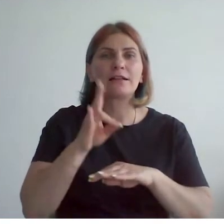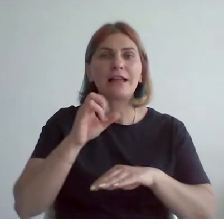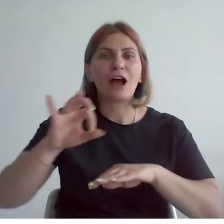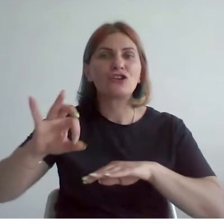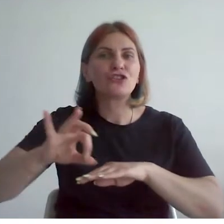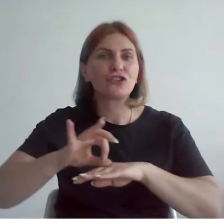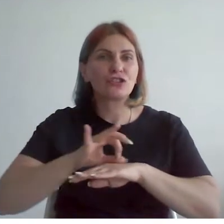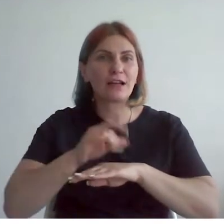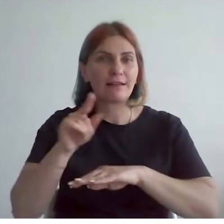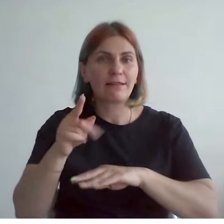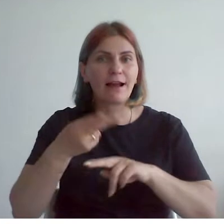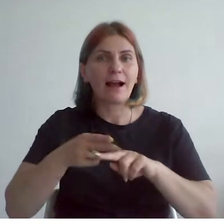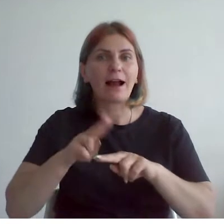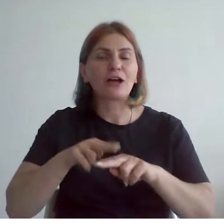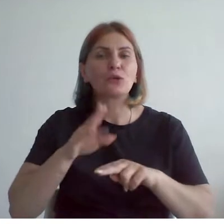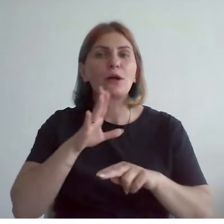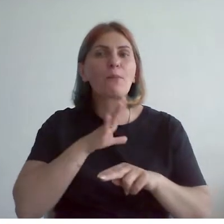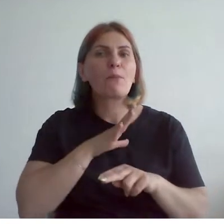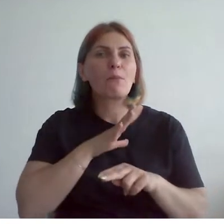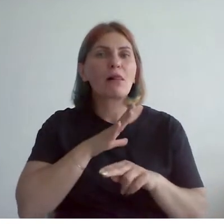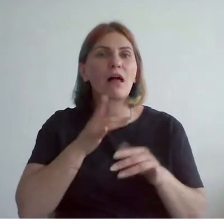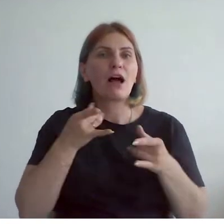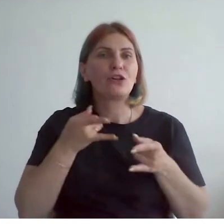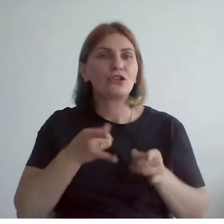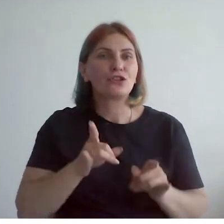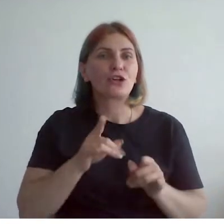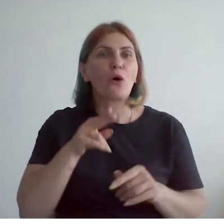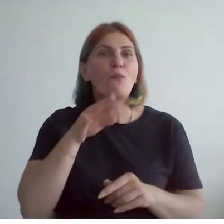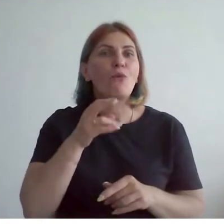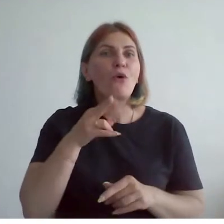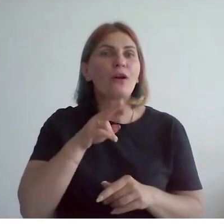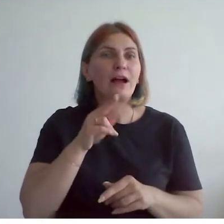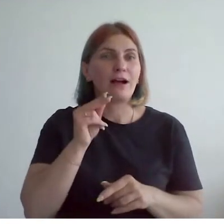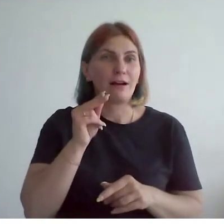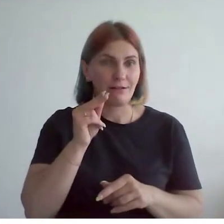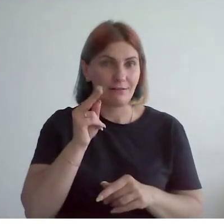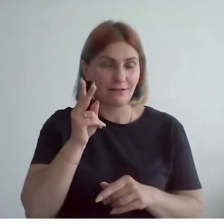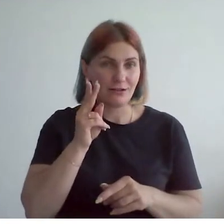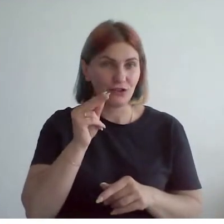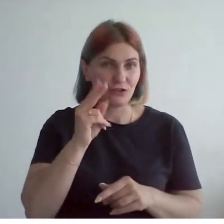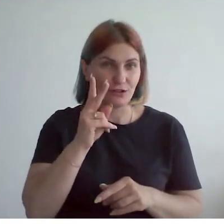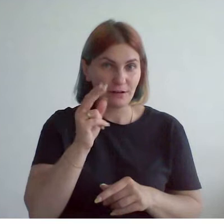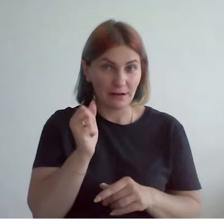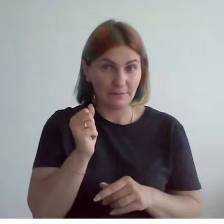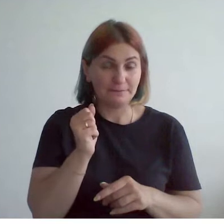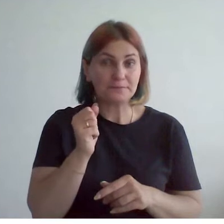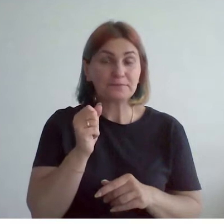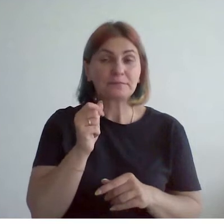которая была по происхождению полячкой, и она была